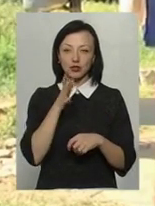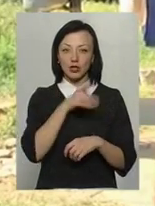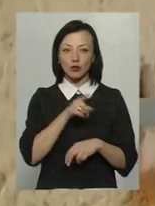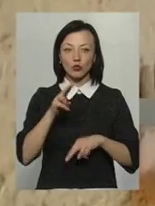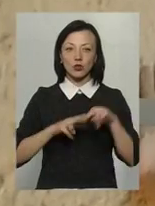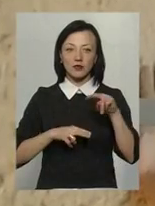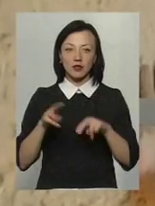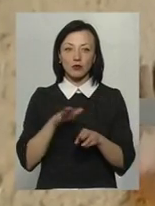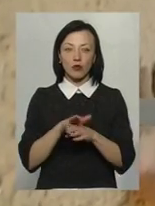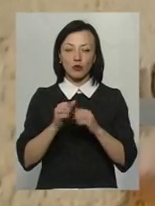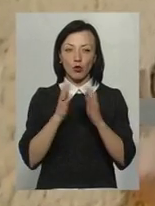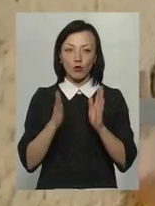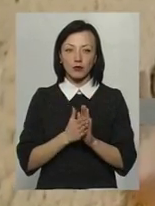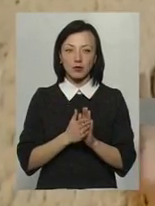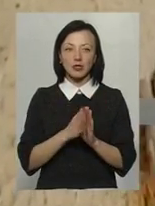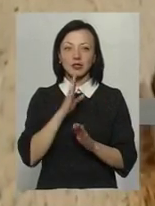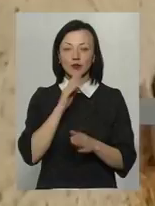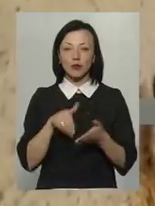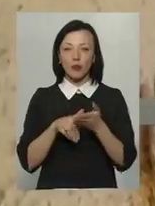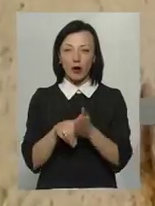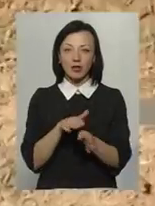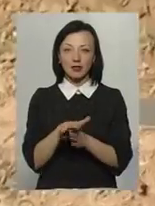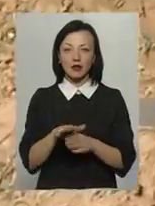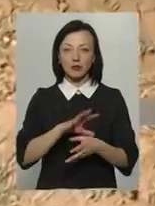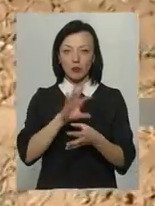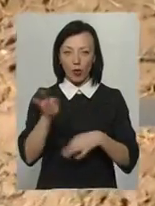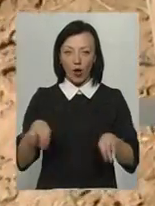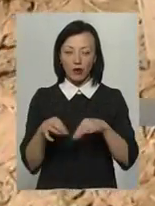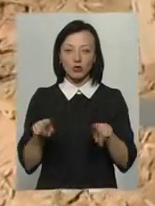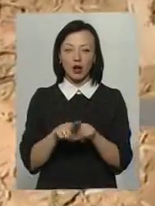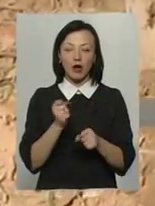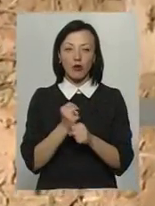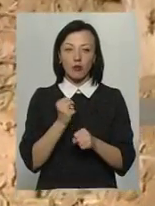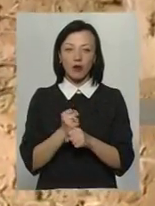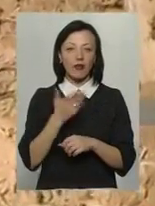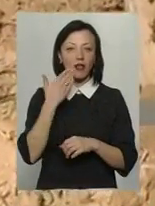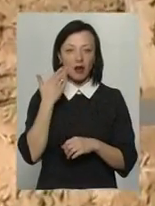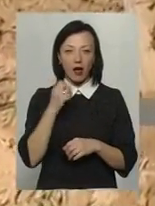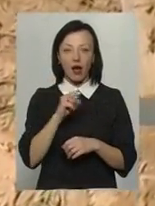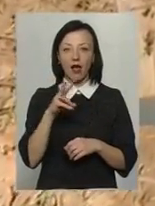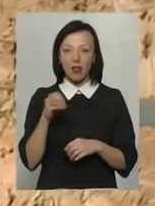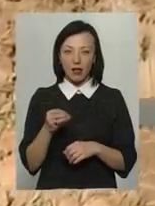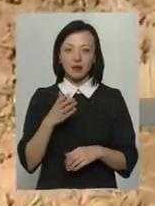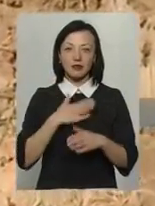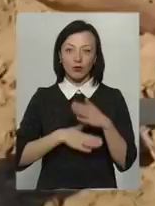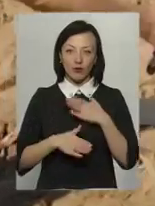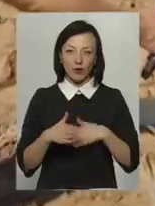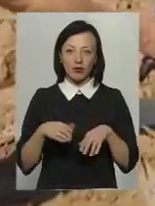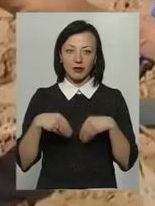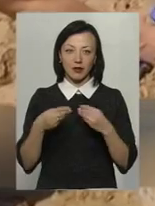обсязі. Карина допомагає у реалізації екопроєкту. Каже, що така робота, хоч і нелегка, але приносить задоволення.